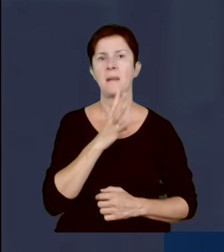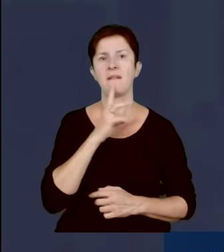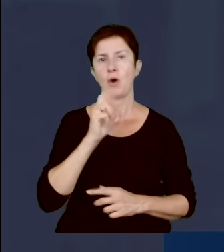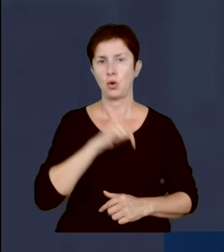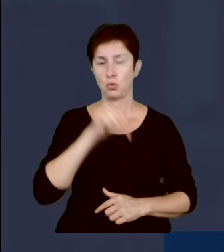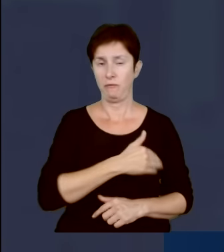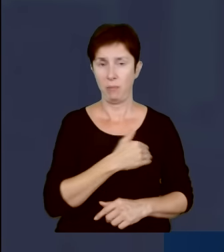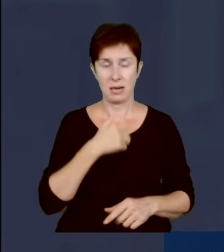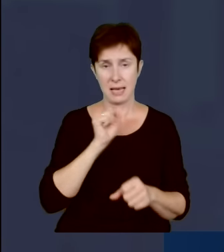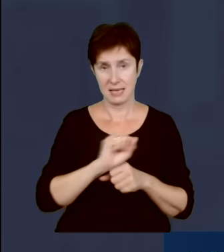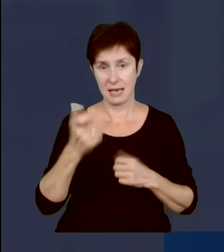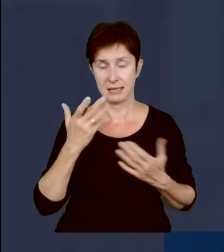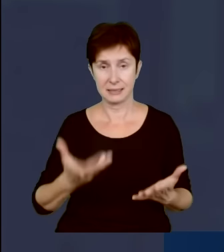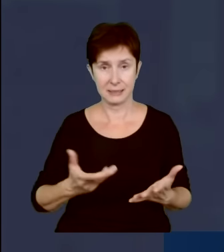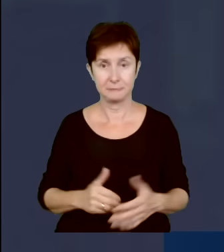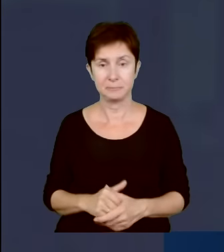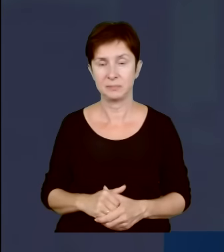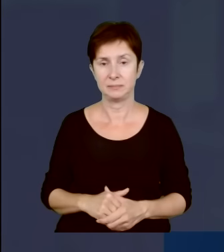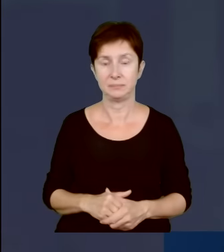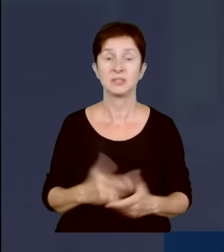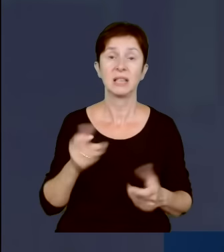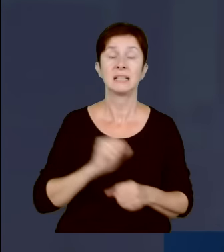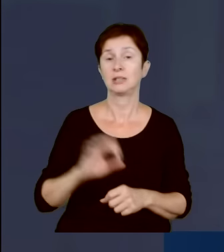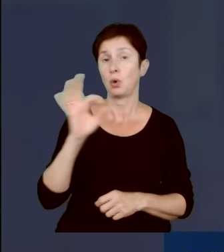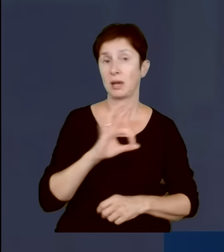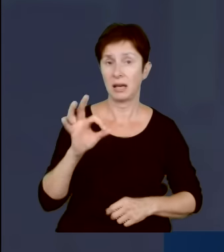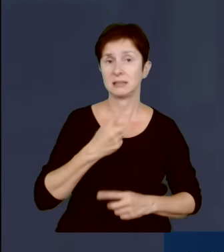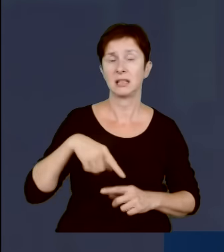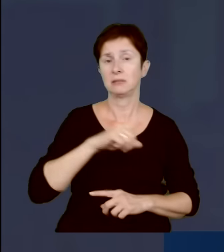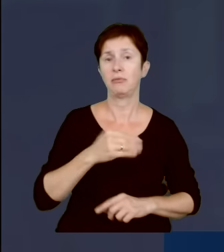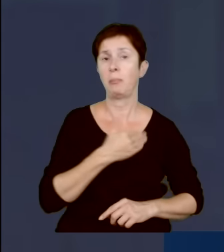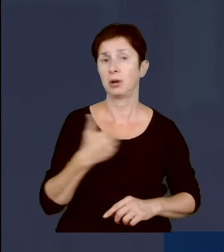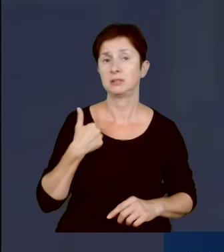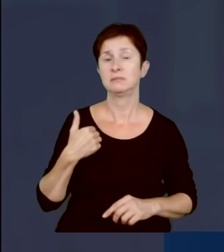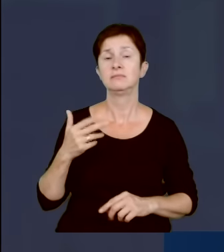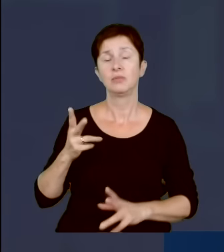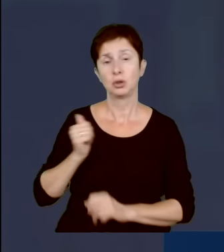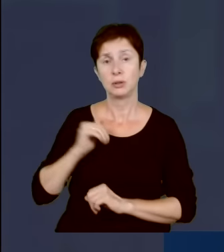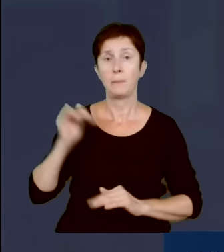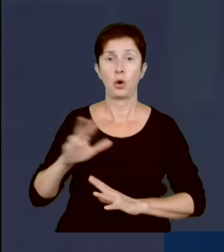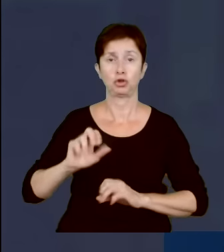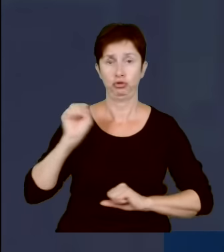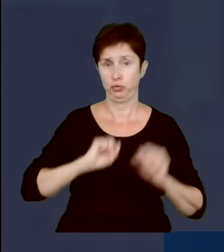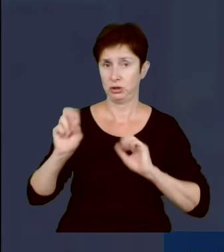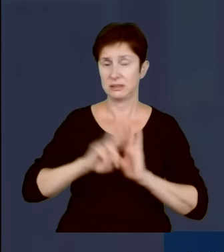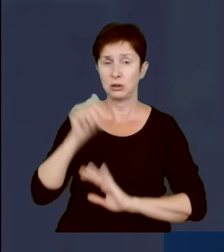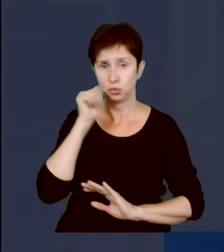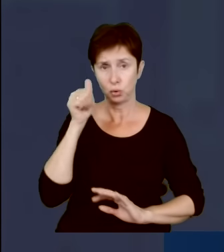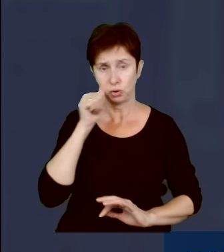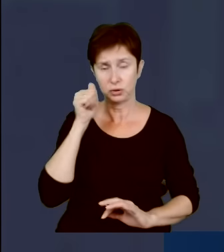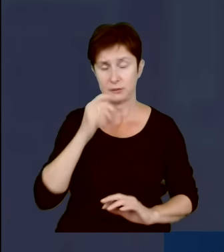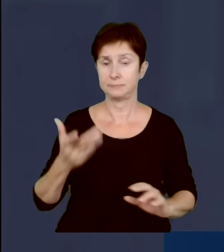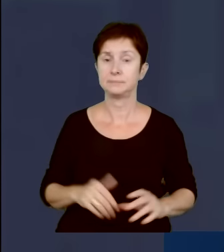nasze siły zbrojne mogły ćwiczyć na co dzień. A więc mogły też wzmacniać swoje umiejętności,